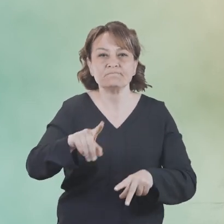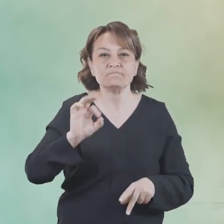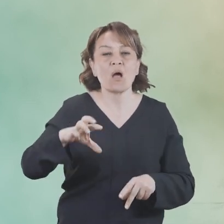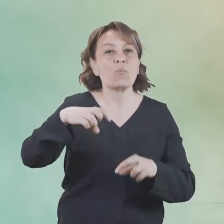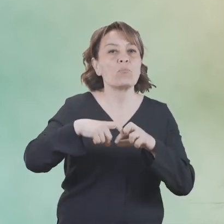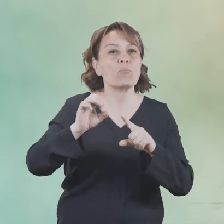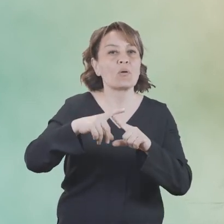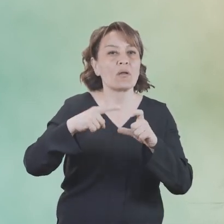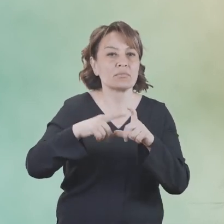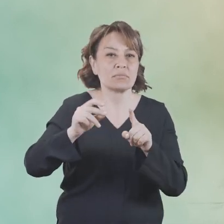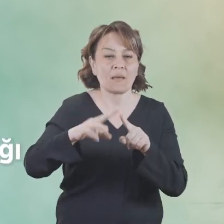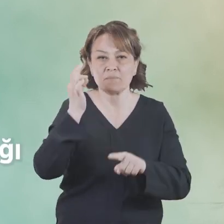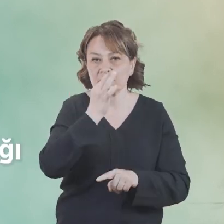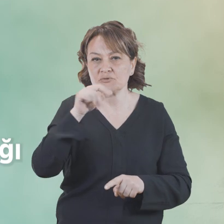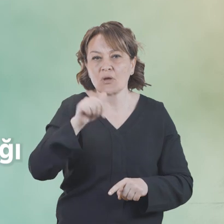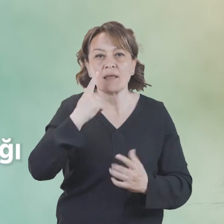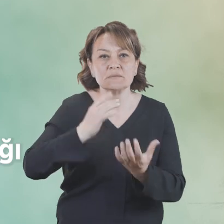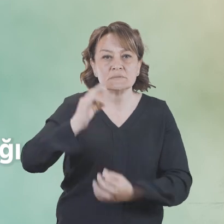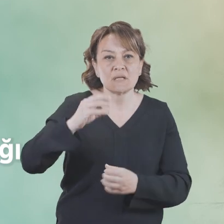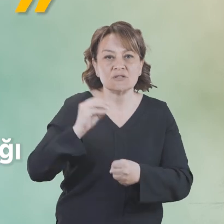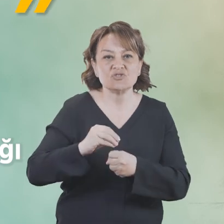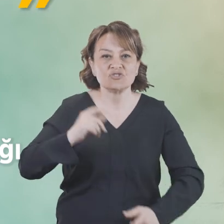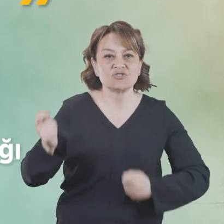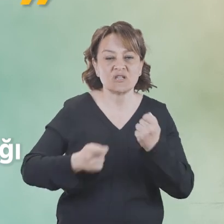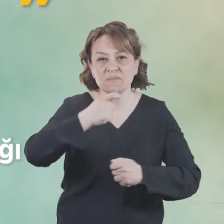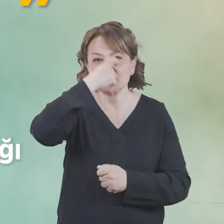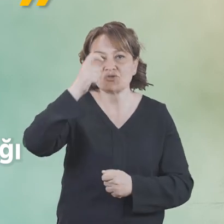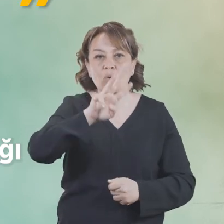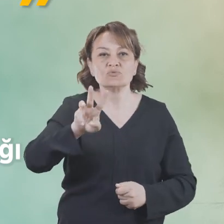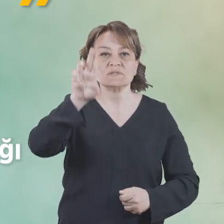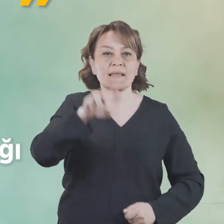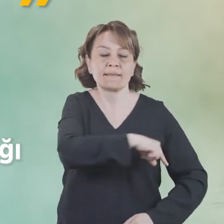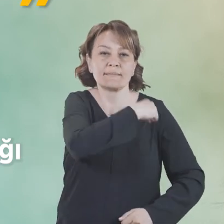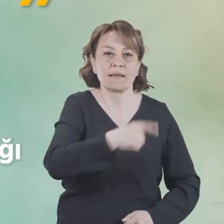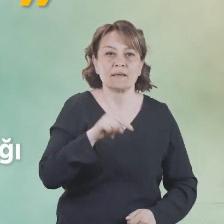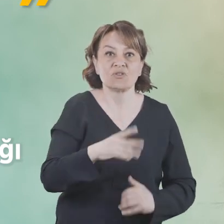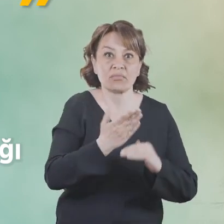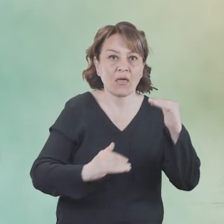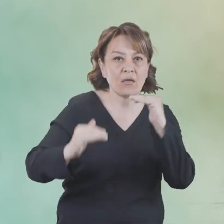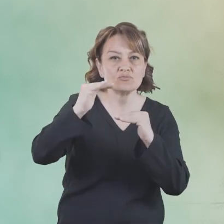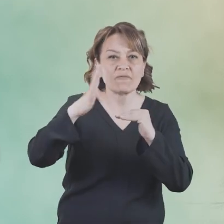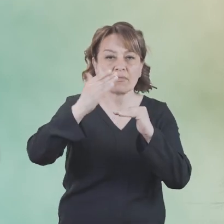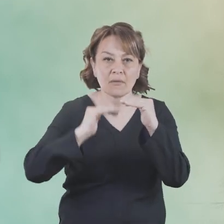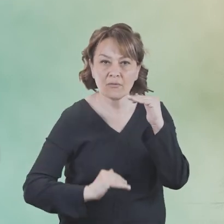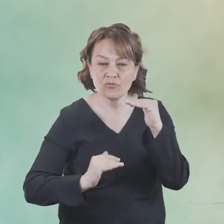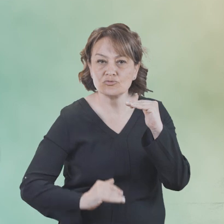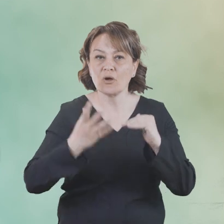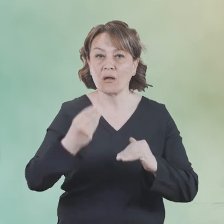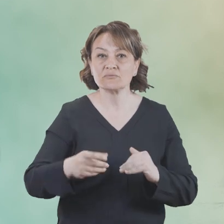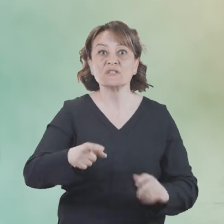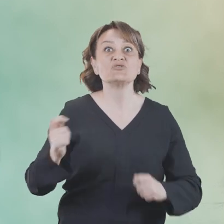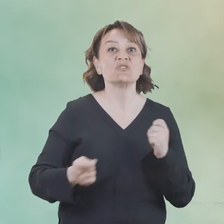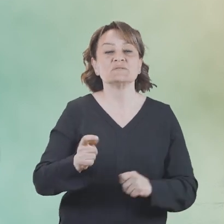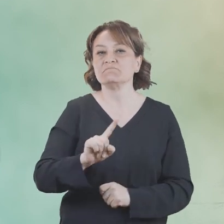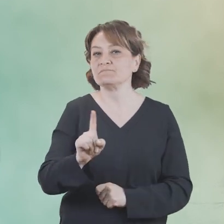neyse tamamı protein yapısındadır. İnsanda bulunan enzimlerin çalışma sıcaklığı 37 derece civarıdır. Daha yüksek ve daha düşük